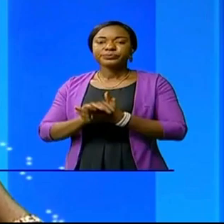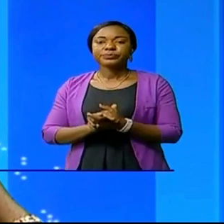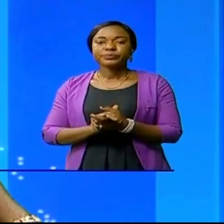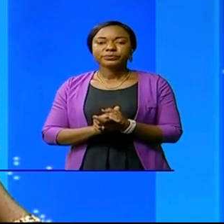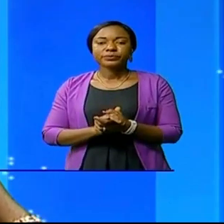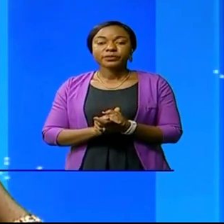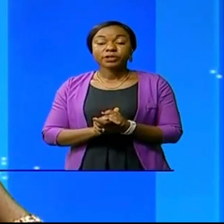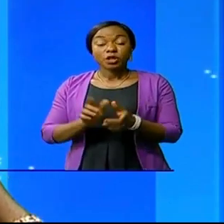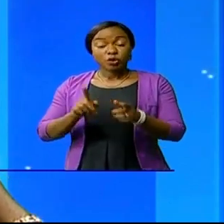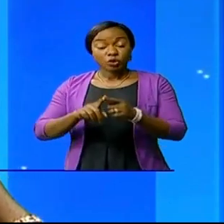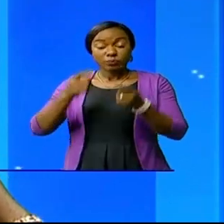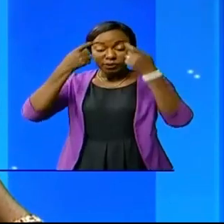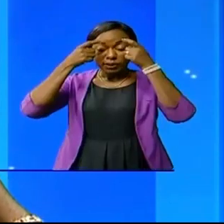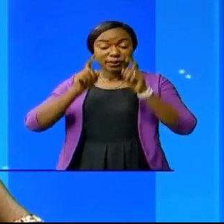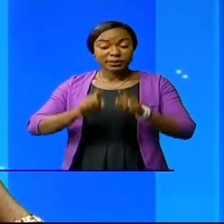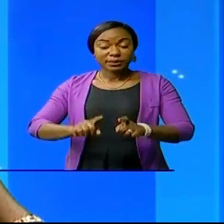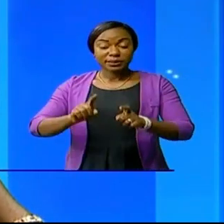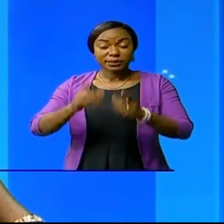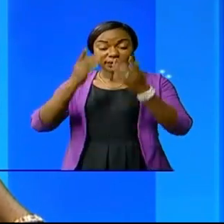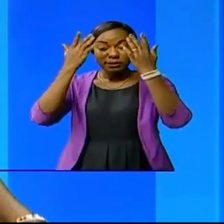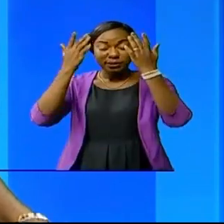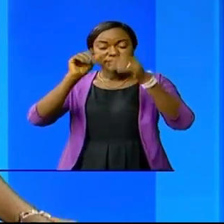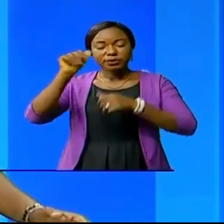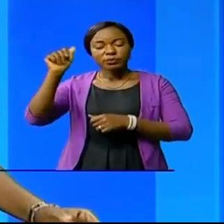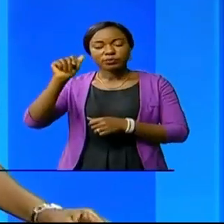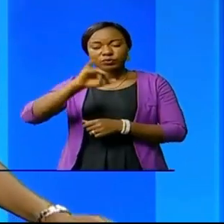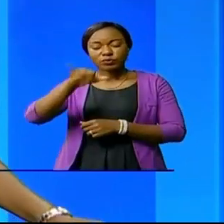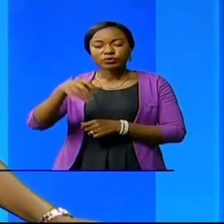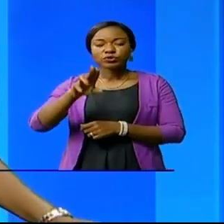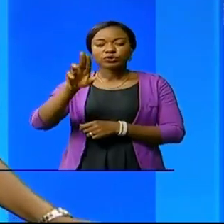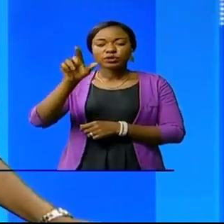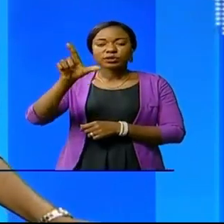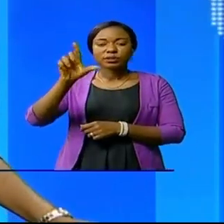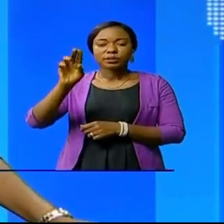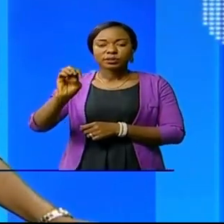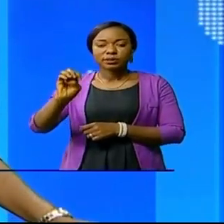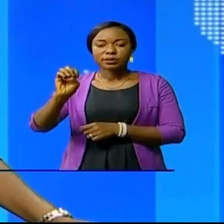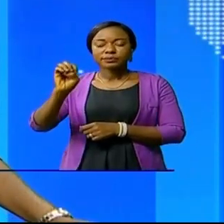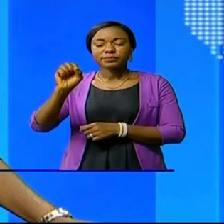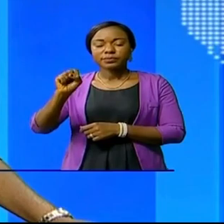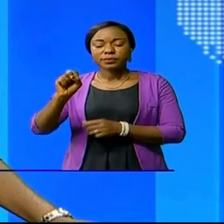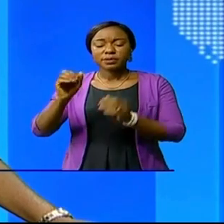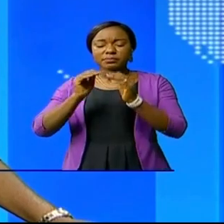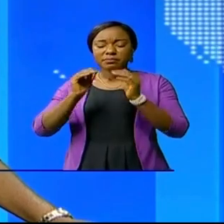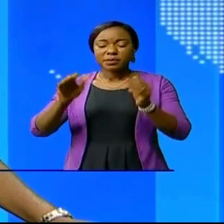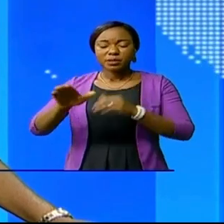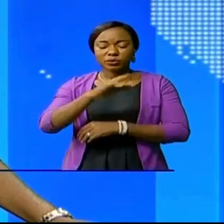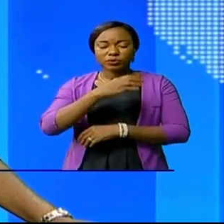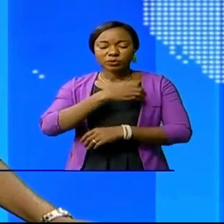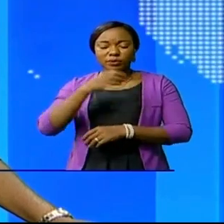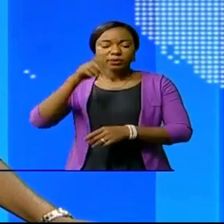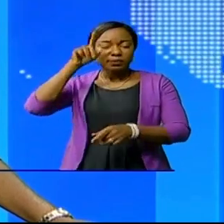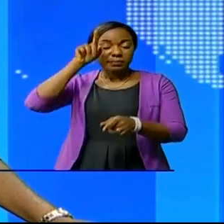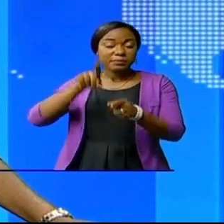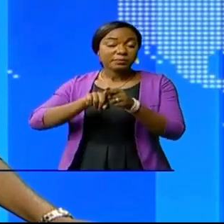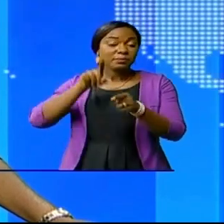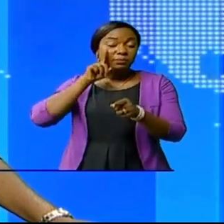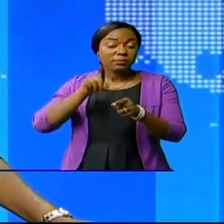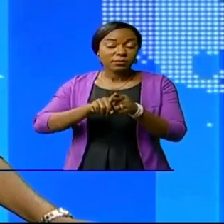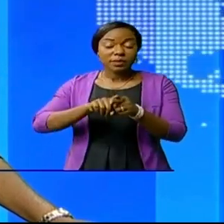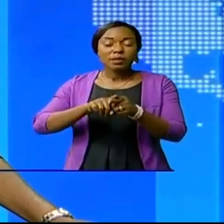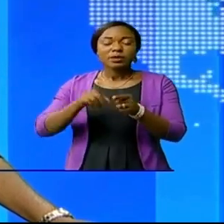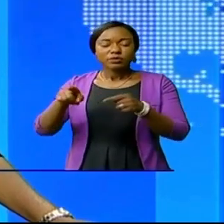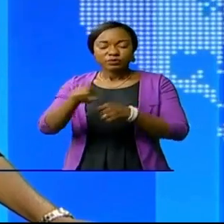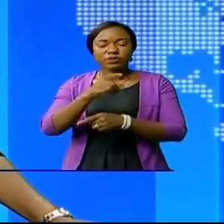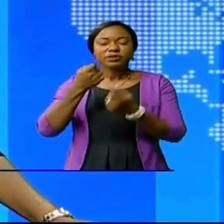Comme on a décidé le ciel, Jolombo s'en va, Durepo, épée éternelle. Mesdames et messieurs, vous avez donc